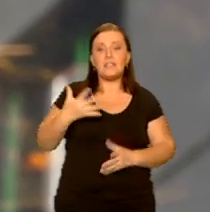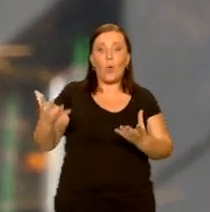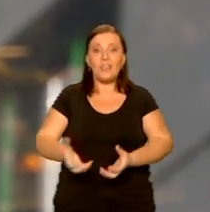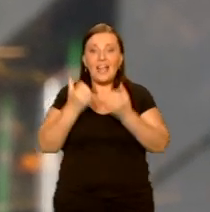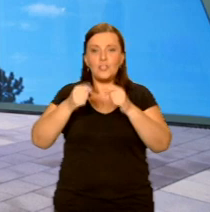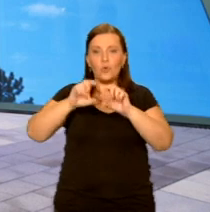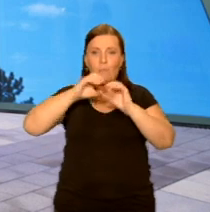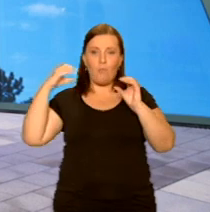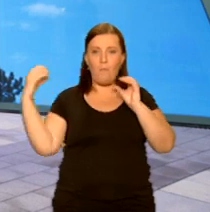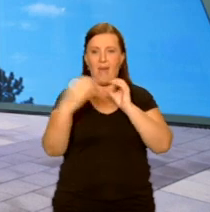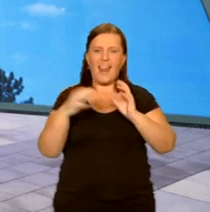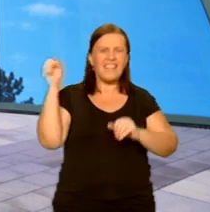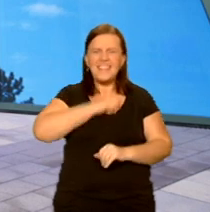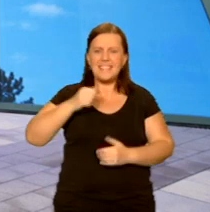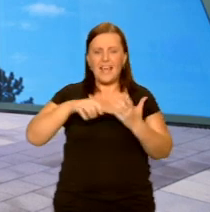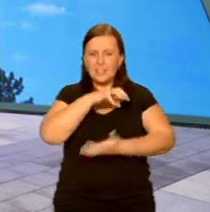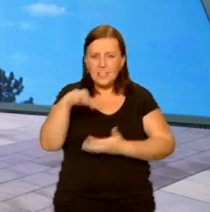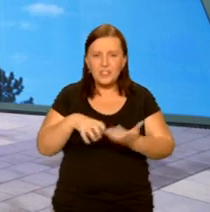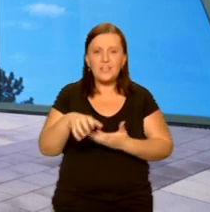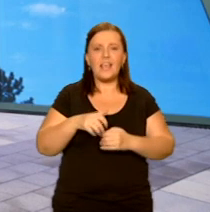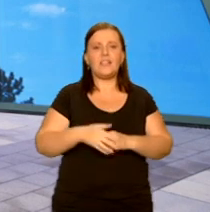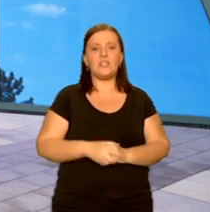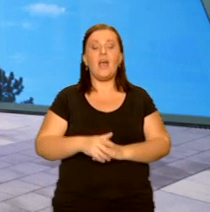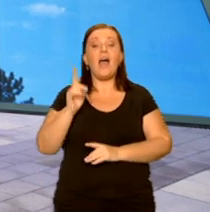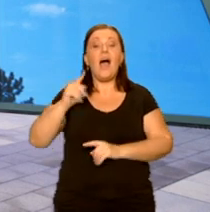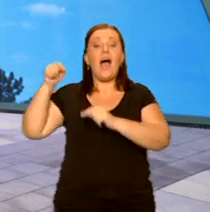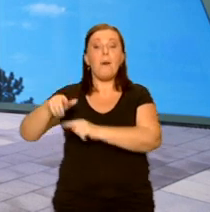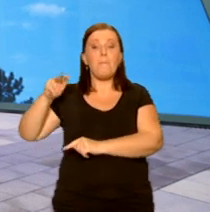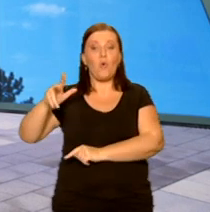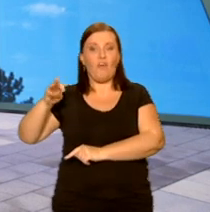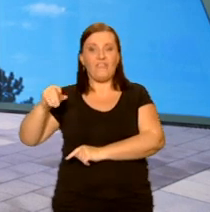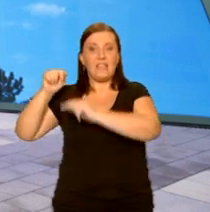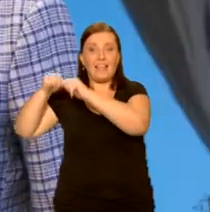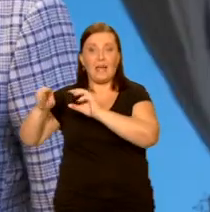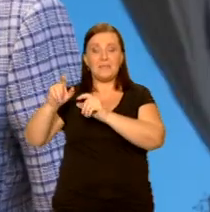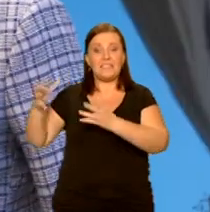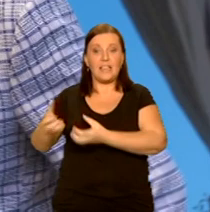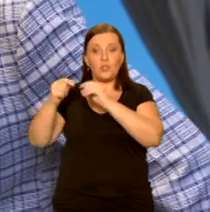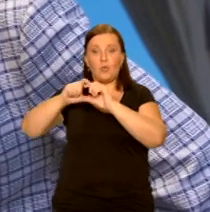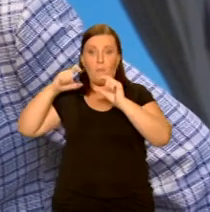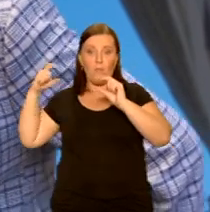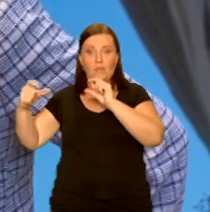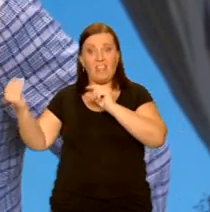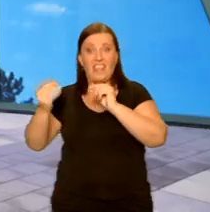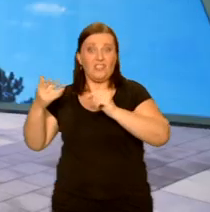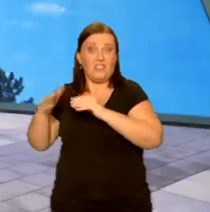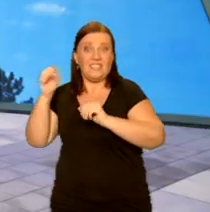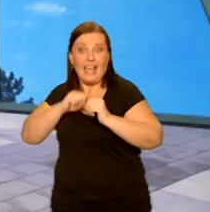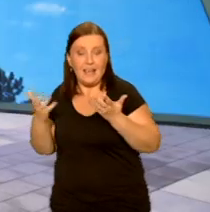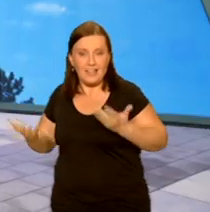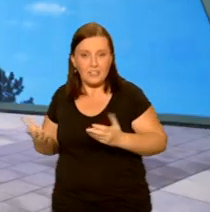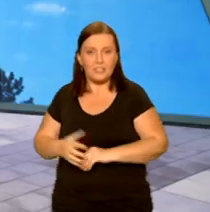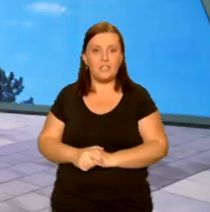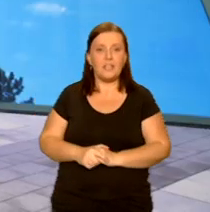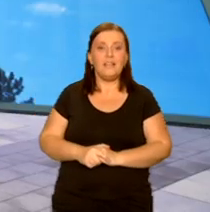10 tysięcy lat. Otóż w Bukowinie Taczajskiej, w jaskini obłazowej, znaleziono bumerang, który ma 30 tysięcy lat, więc wynaleziono